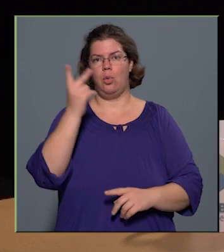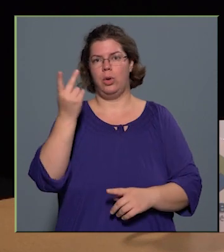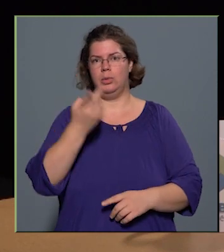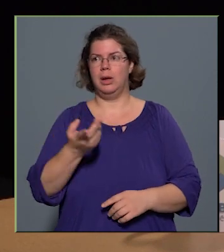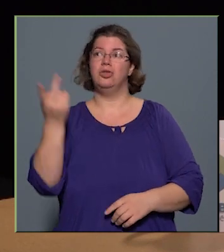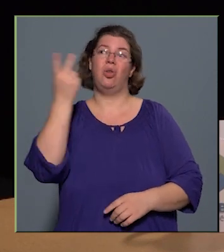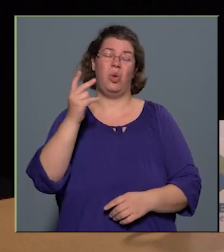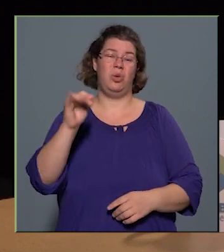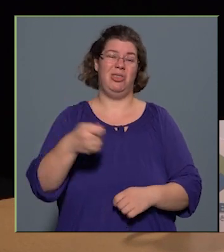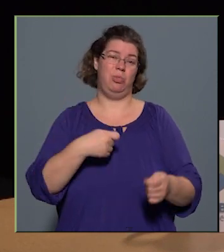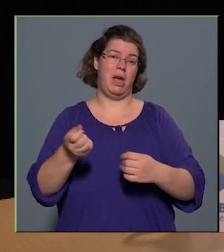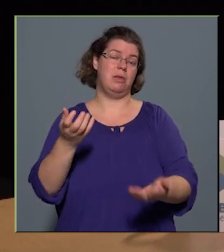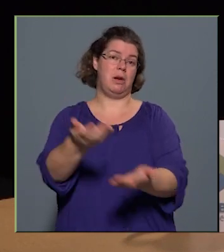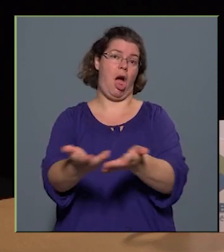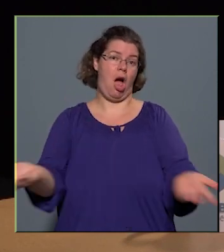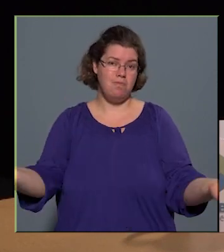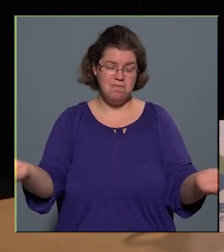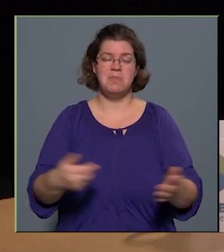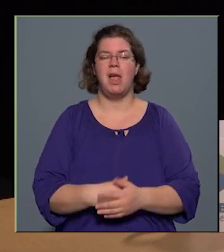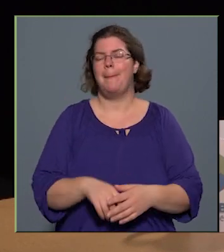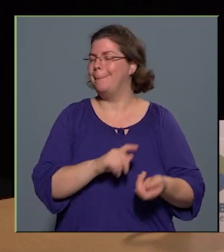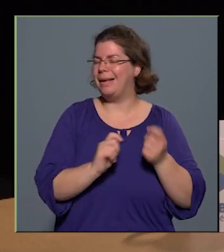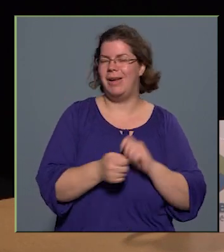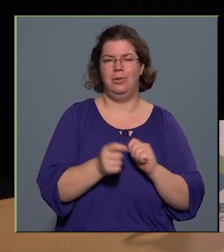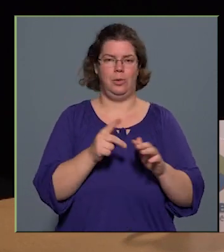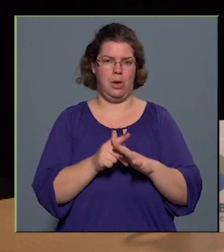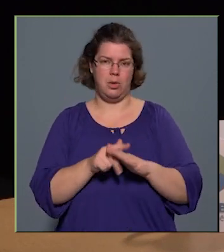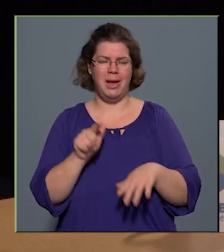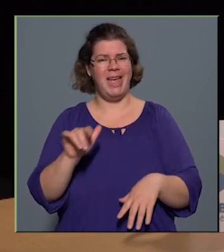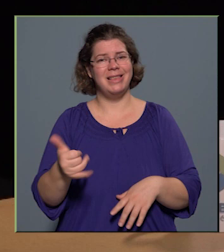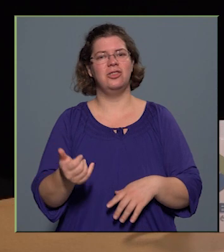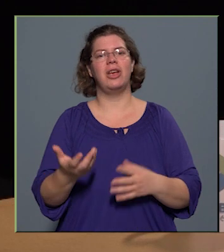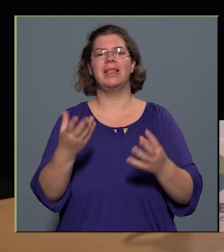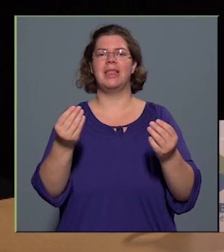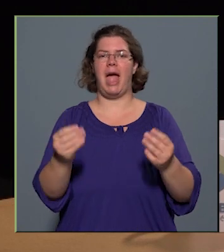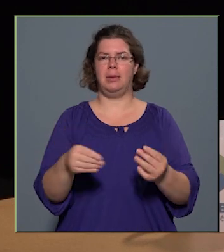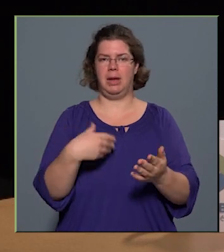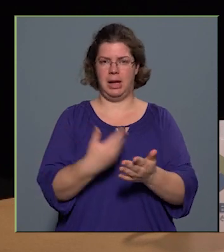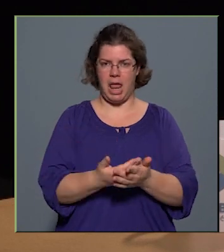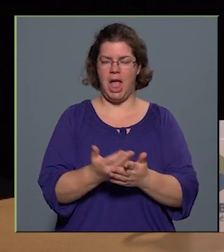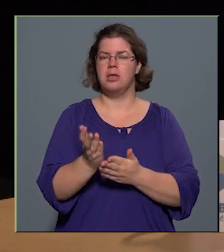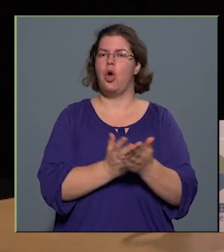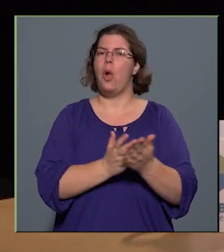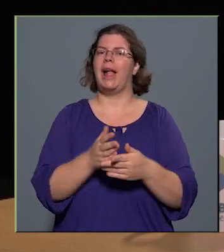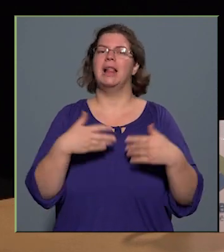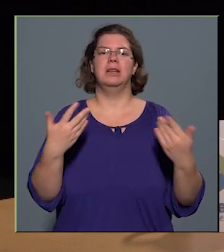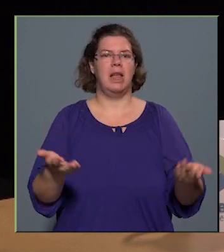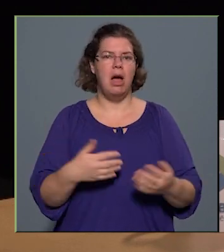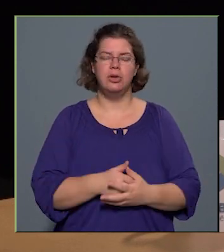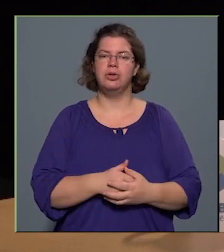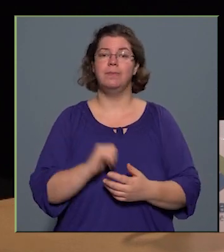kikerült a piacra. Tehát teljesen megváltozott a dolog. Tehát ez is egy termék lett, egy szolgáltatás, és nem tudtuk, hogy